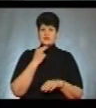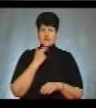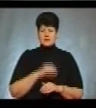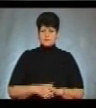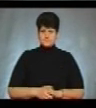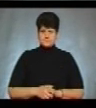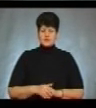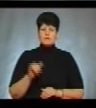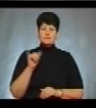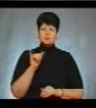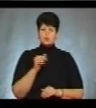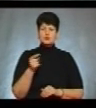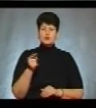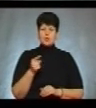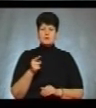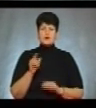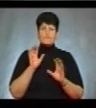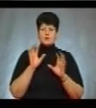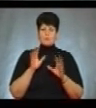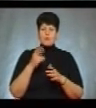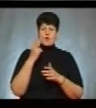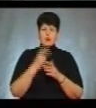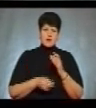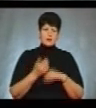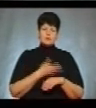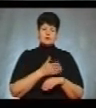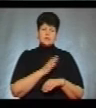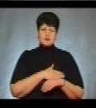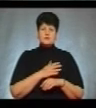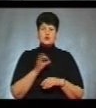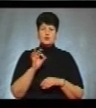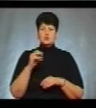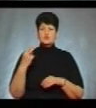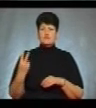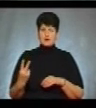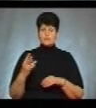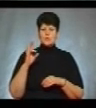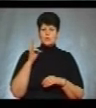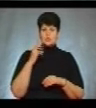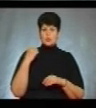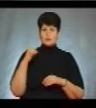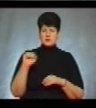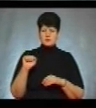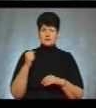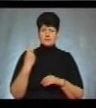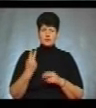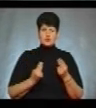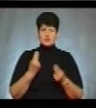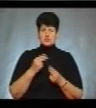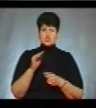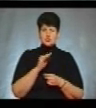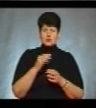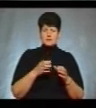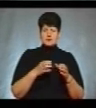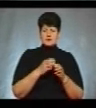У суботу тернопільські волейболістки програли від полтавських волейболісток 0-2. У неділю перемогли у двох іграх з житомирською